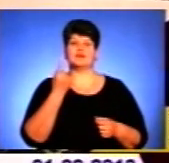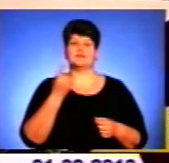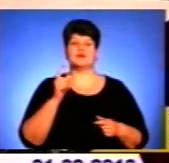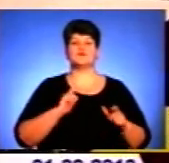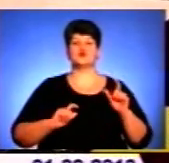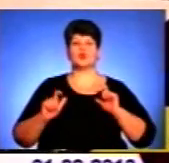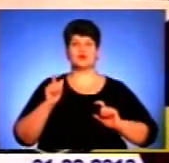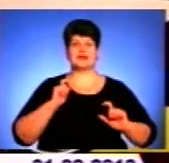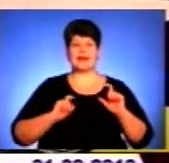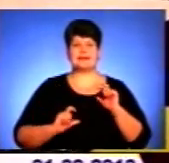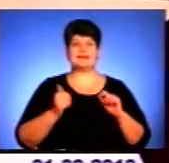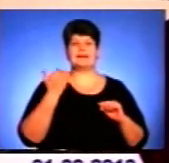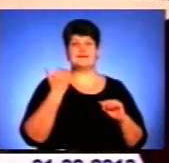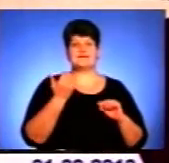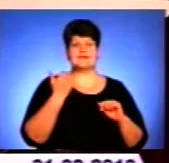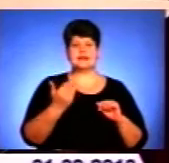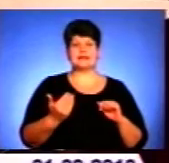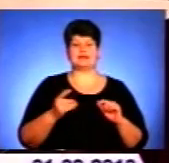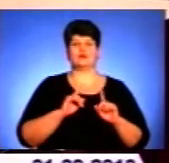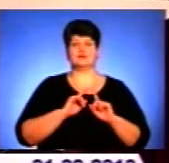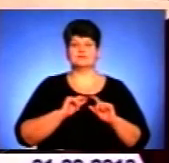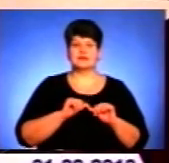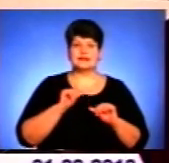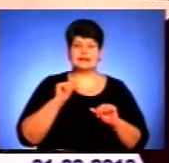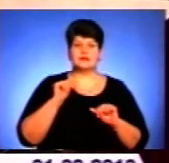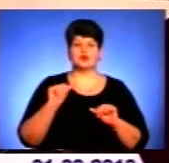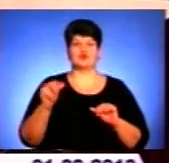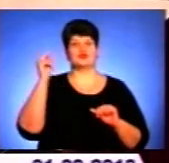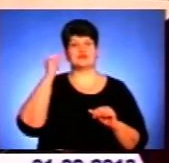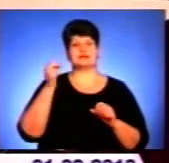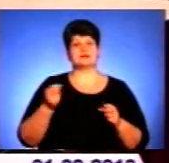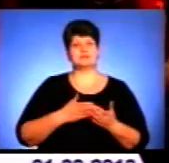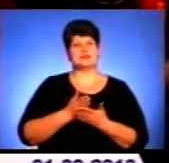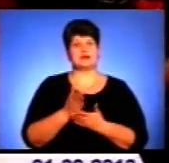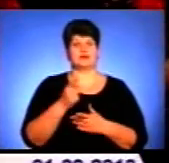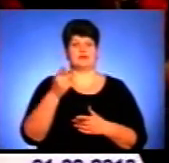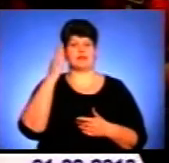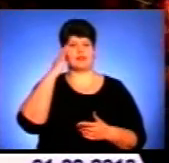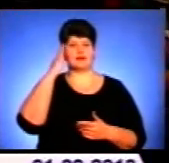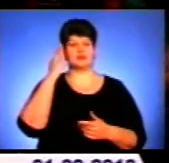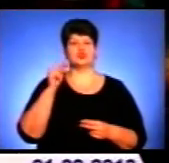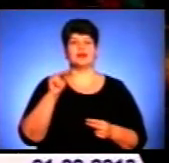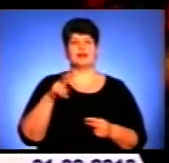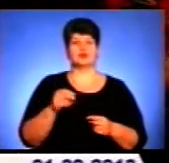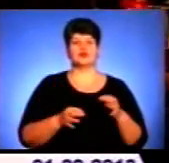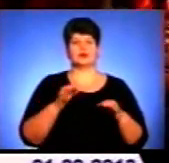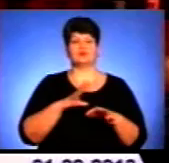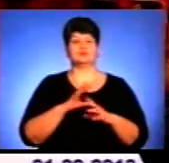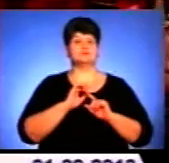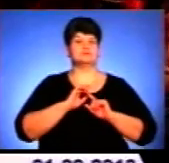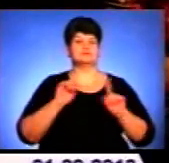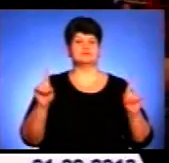студентів їхні, окрім того, що вони навчаються по спеціальності, їхні таланти. Члени журі були захоплені